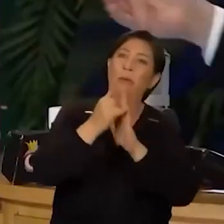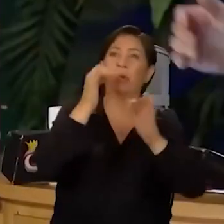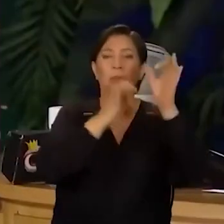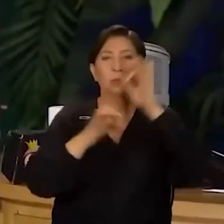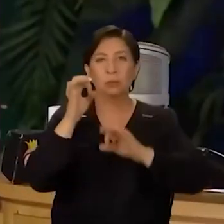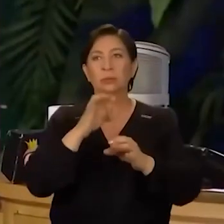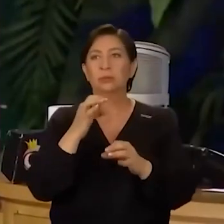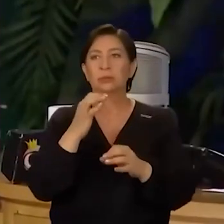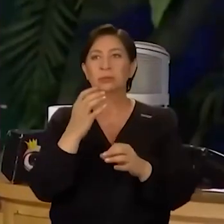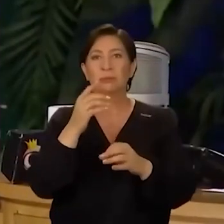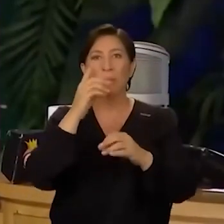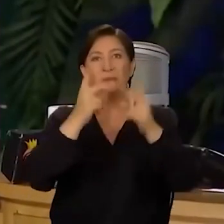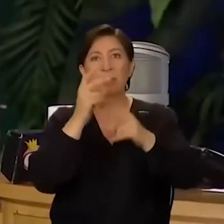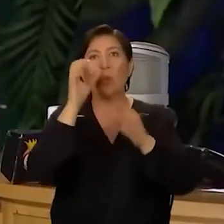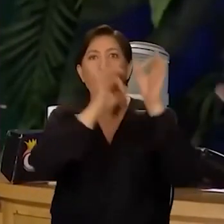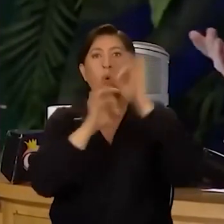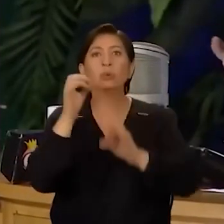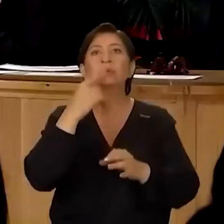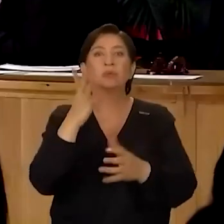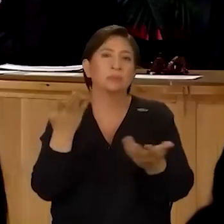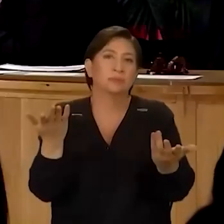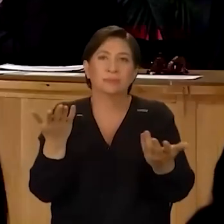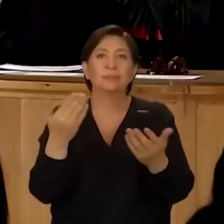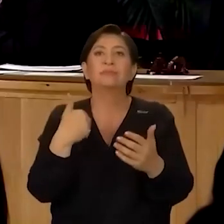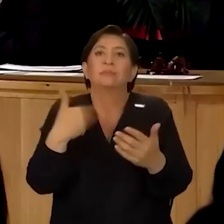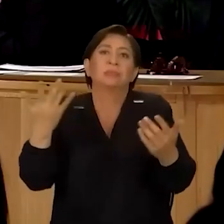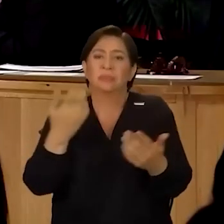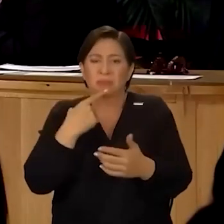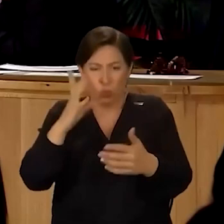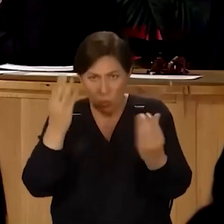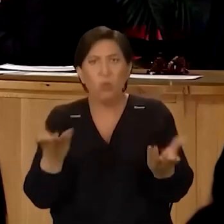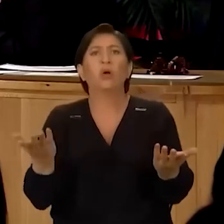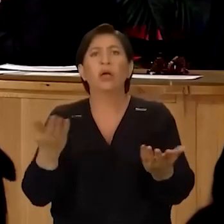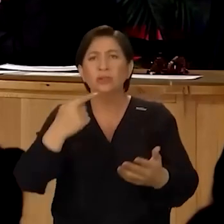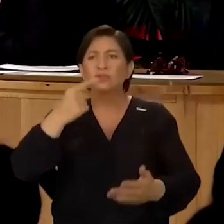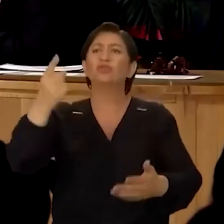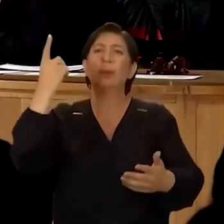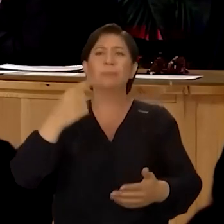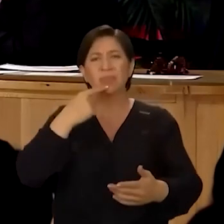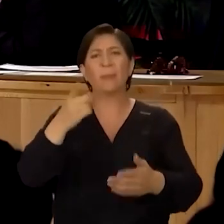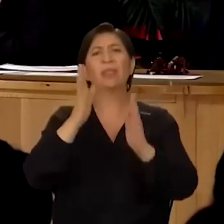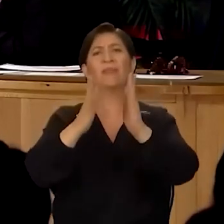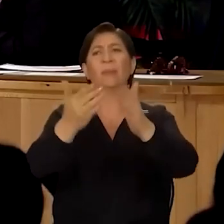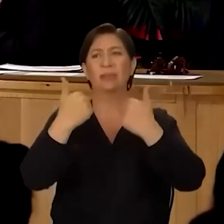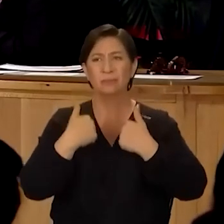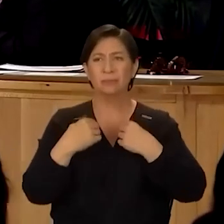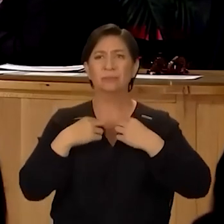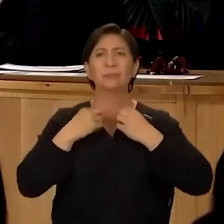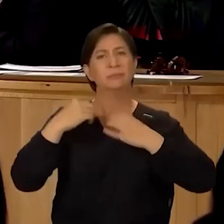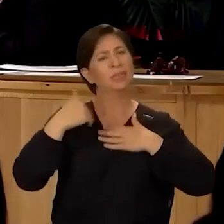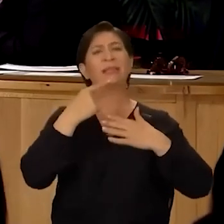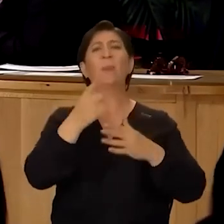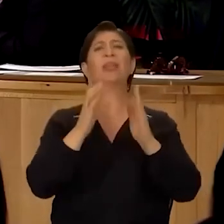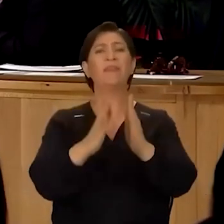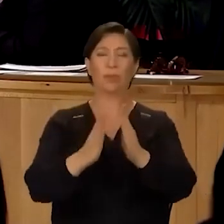Bir ara Google dedirtmiyorlardı. Öyle bir şey. Öyle salakça bir şey çıktı. Ben de dedim ki ne demek dedirtmiyorsunuz lan diyeceğim işte dedim. Demeye devam ettim. O zaman ben de